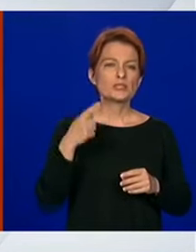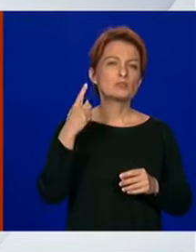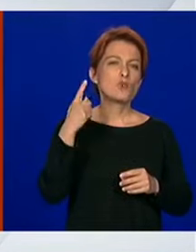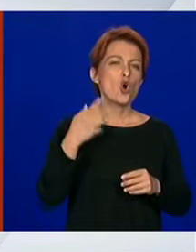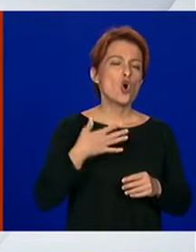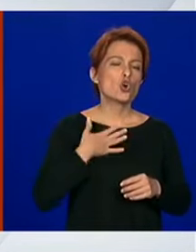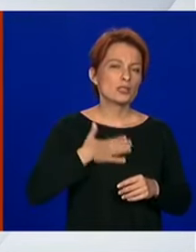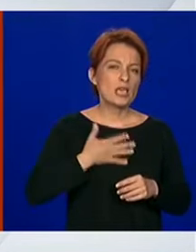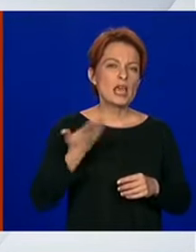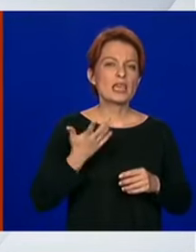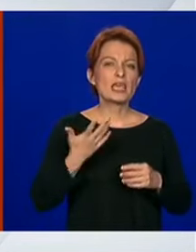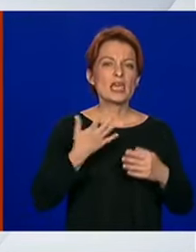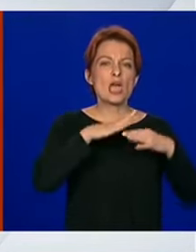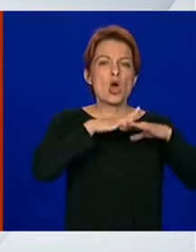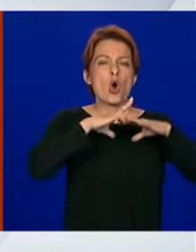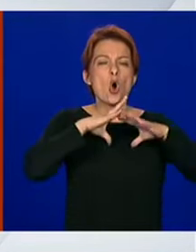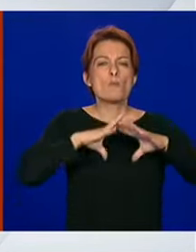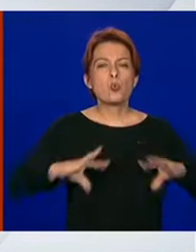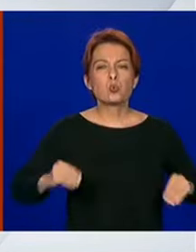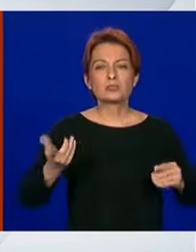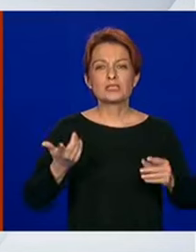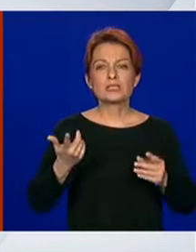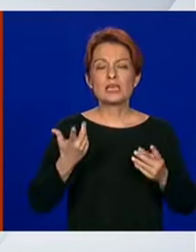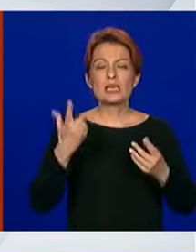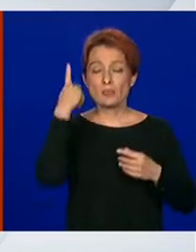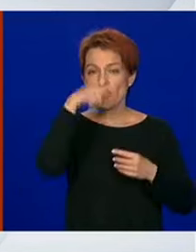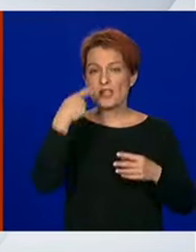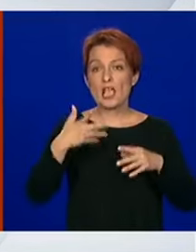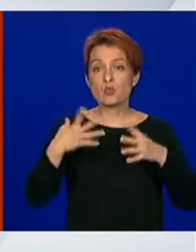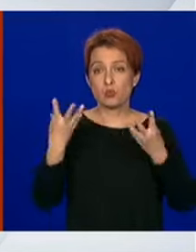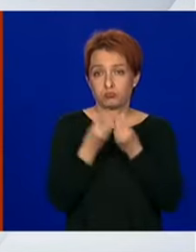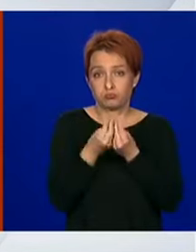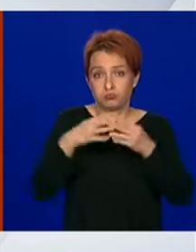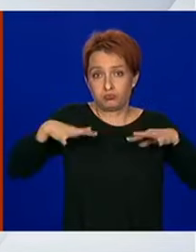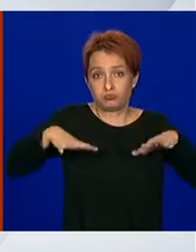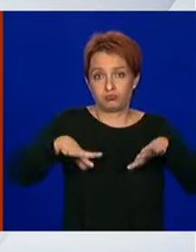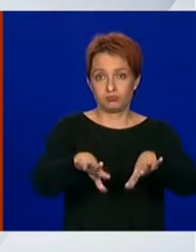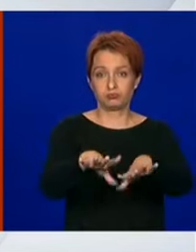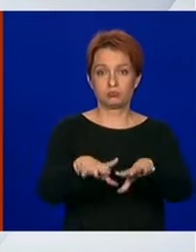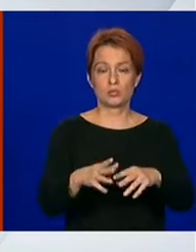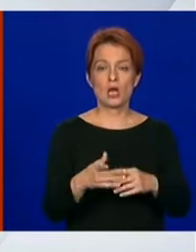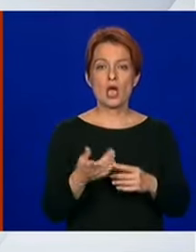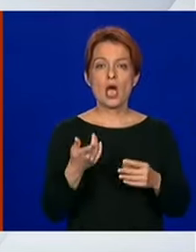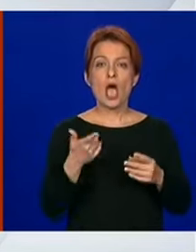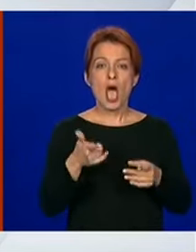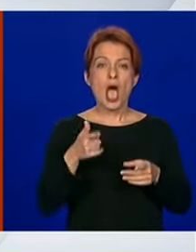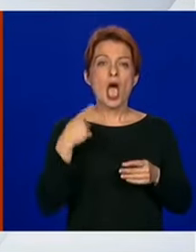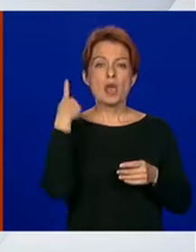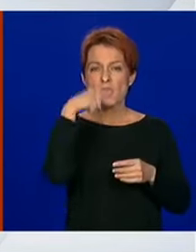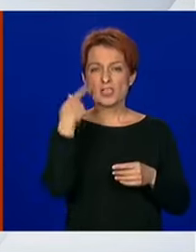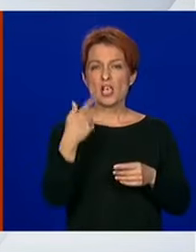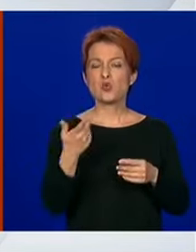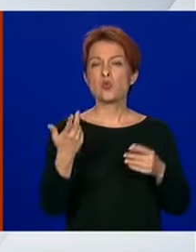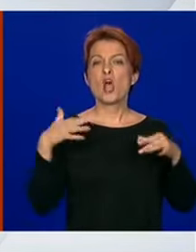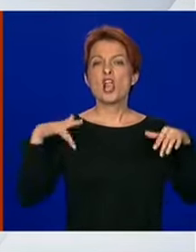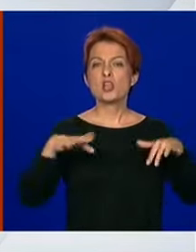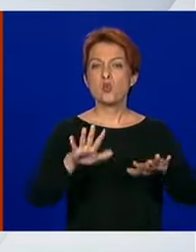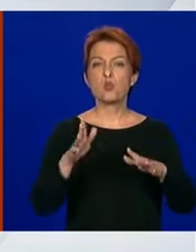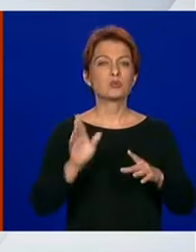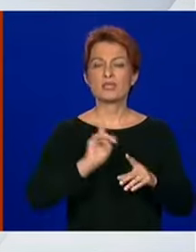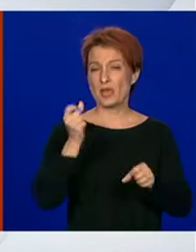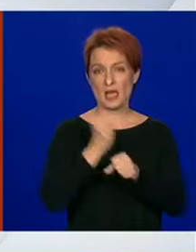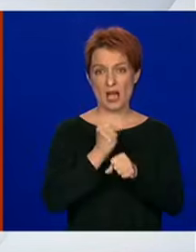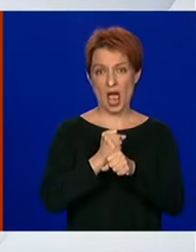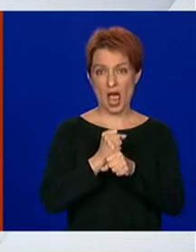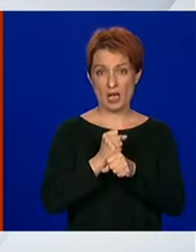mobilnost, smanjiti mobilnost a nedjelja je upravo taj dan kad su ljudi kod kuće ne rade, dakle nisu u svojim poduzećama,